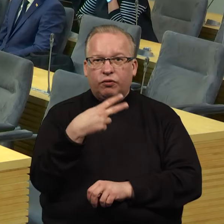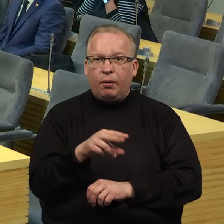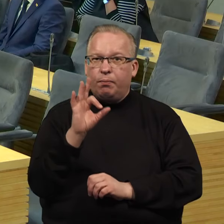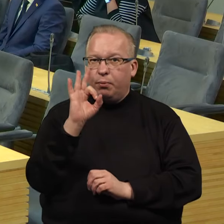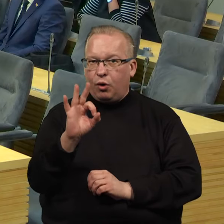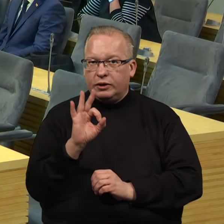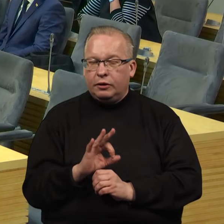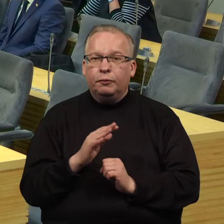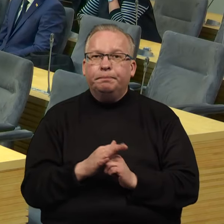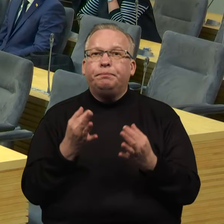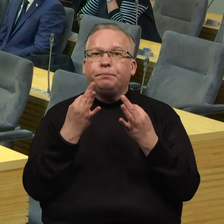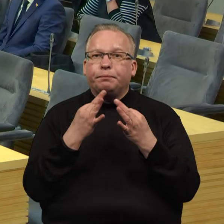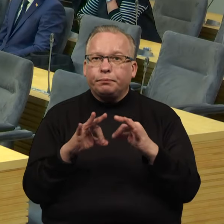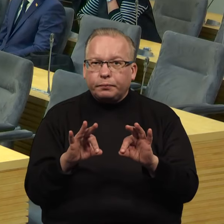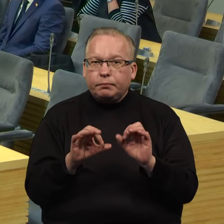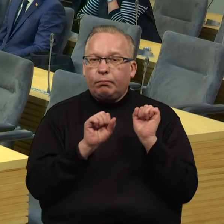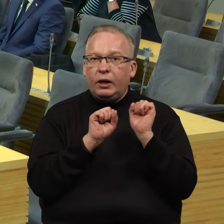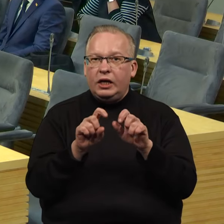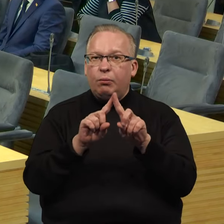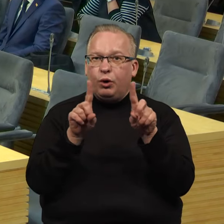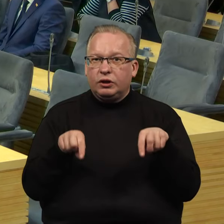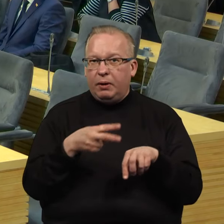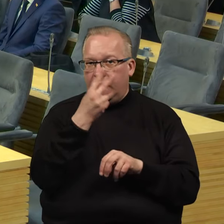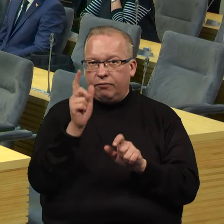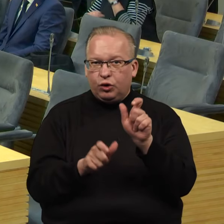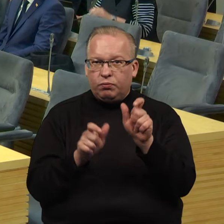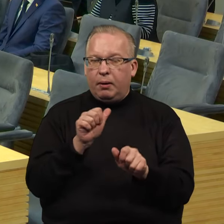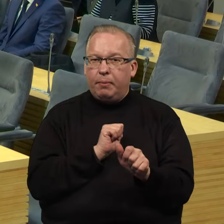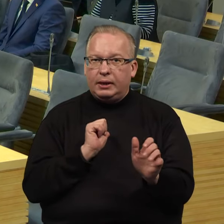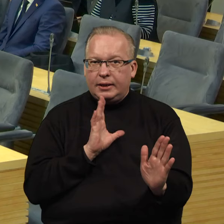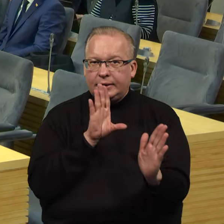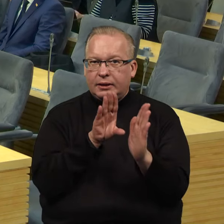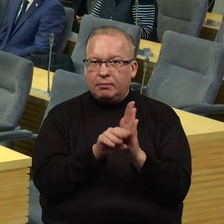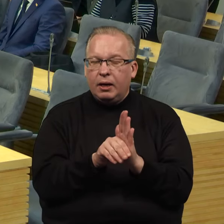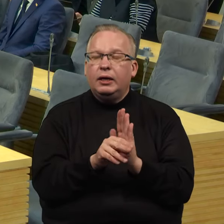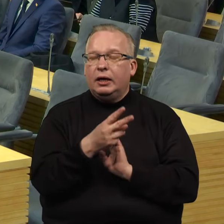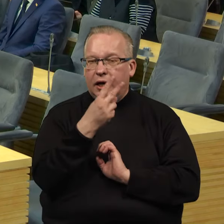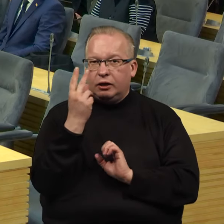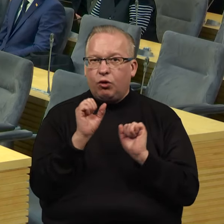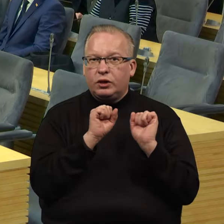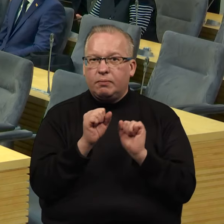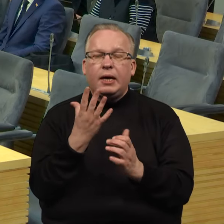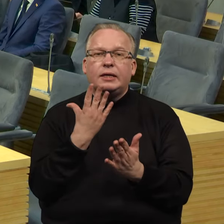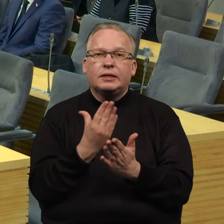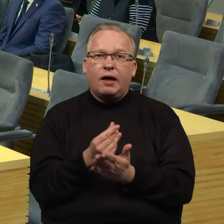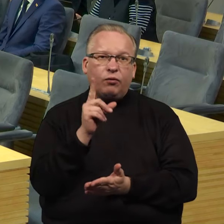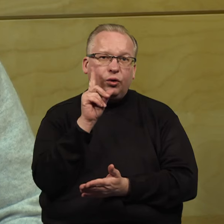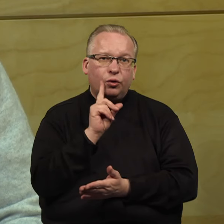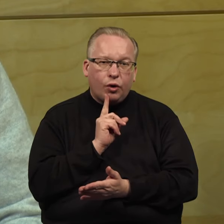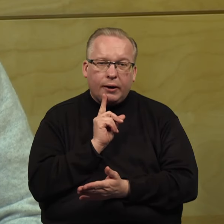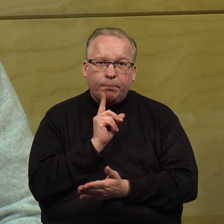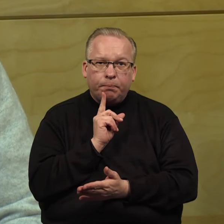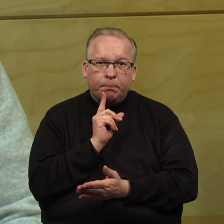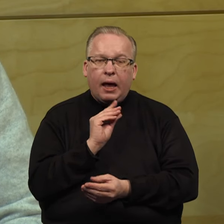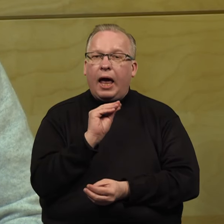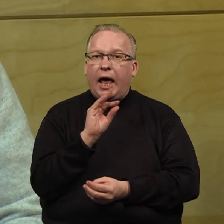Taip pat siūlėme ir gynybos obligacijos, kurios leistų Lietuvos žmonėms patiems investuoti, šalies gynybą ir išreikšti savo pilietinę valią. Taip pat siūlėme,